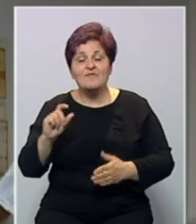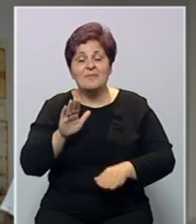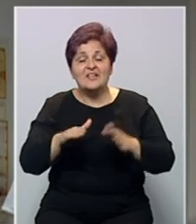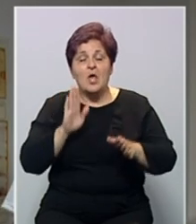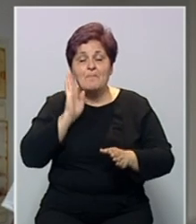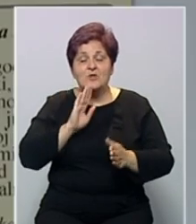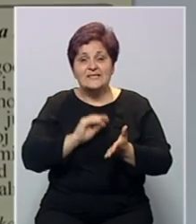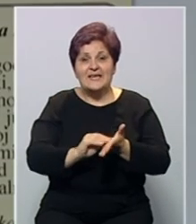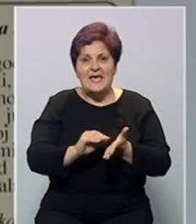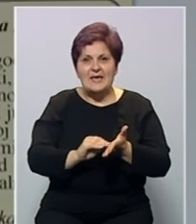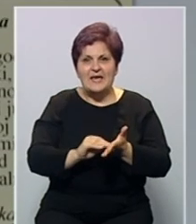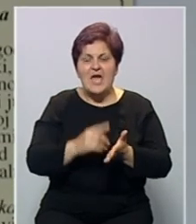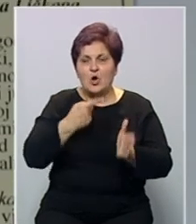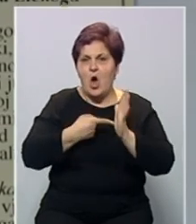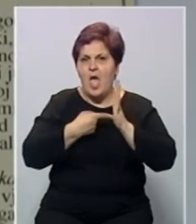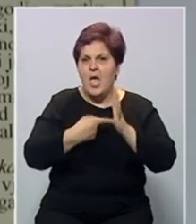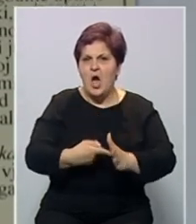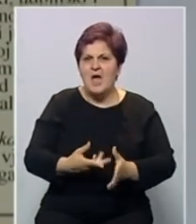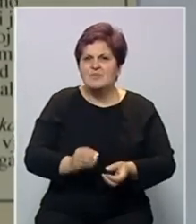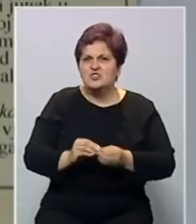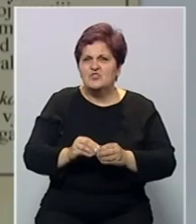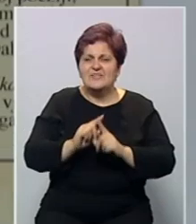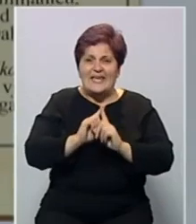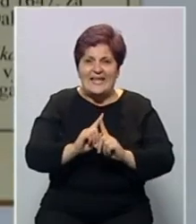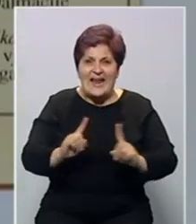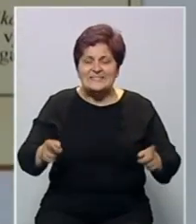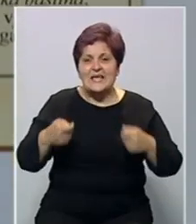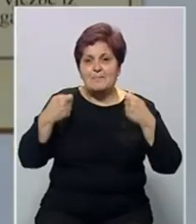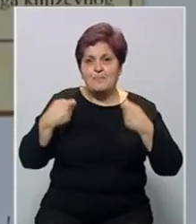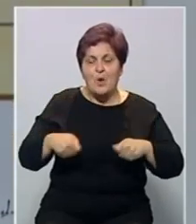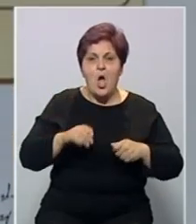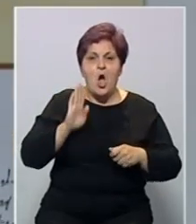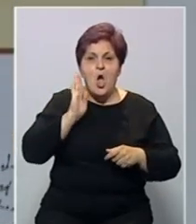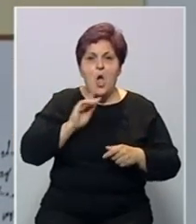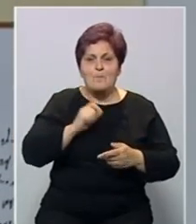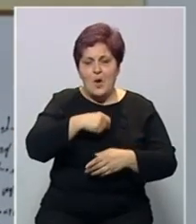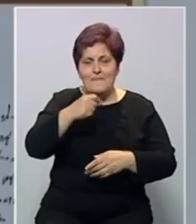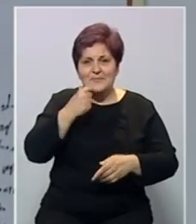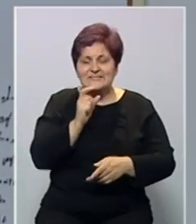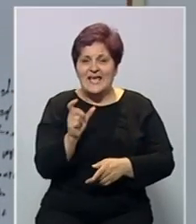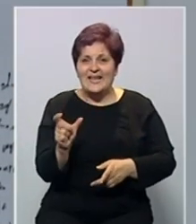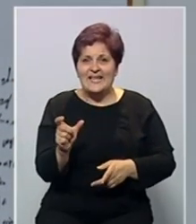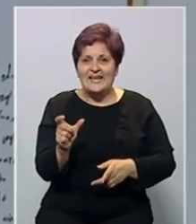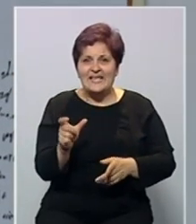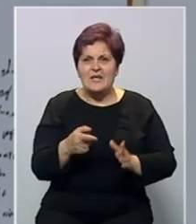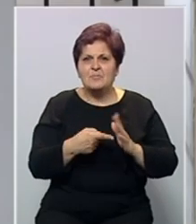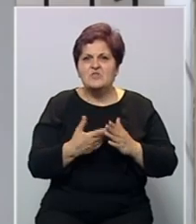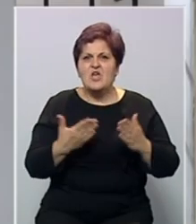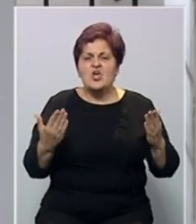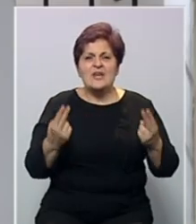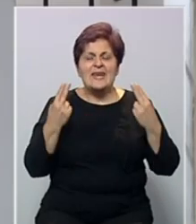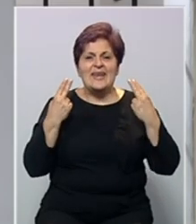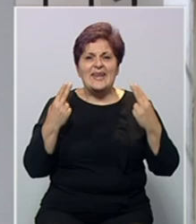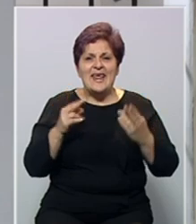Bosanske pismenosti, koja pokazuje svu složenost, raznolikost i bogatstvo Bosanske pisane riječi, predstavljenu kroz neke od